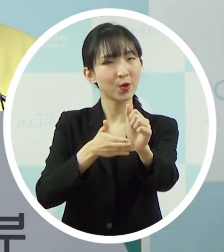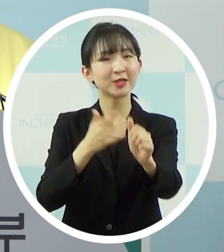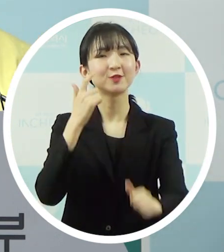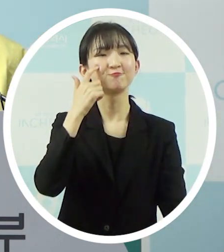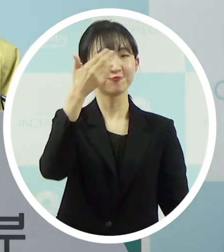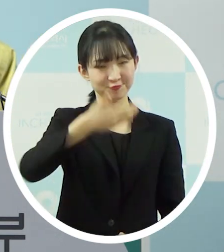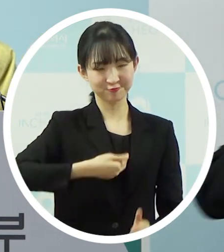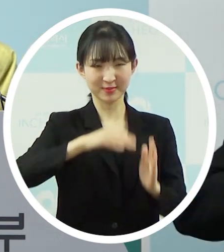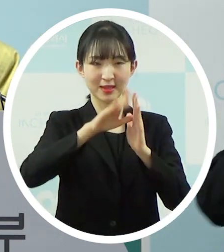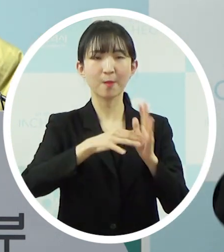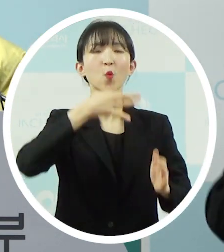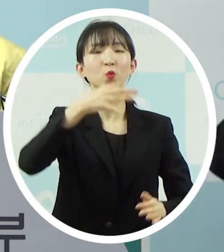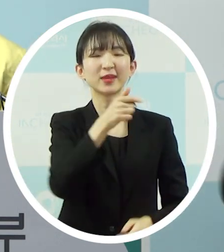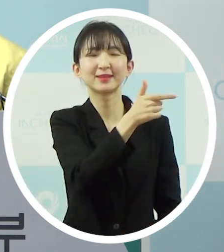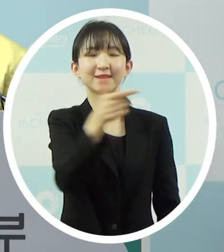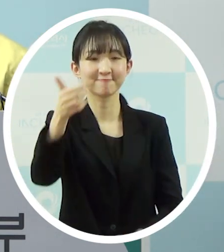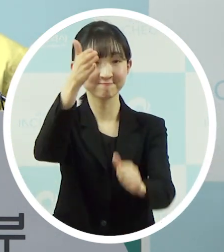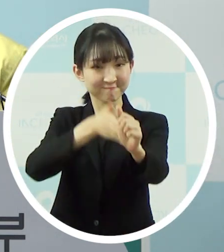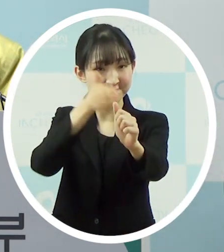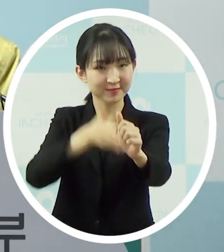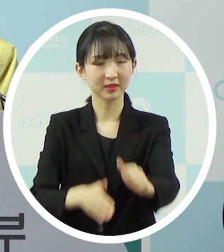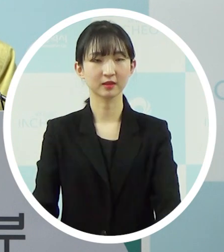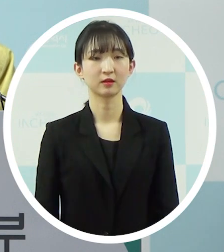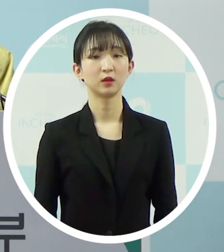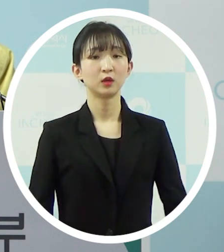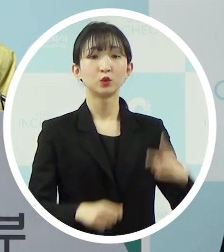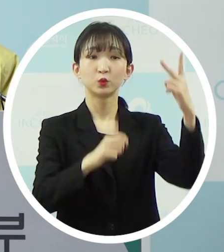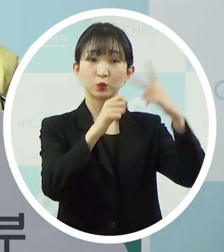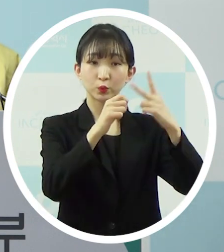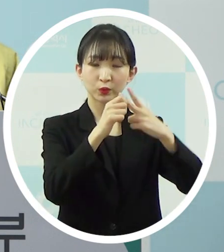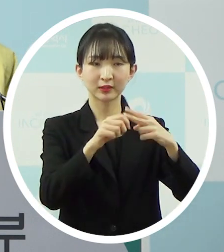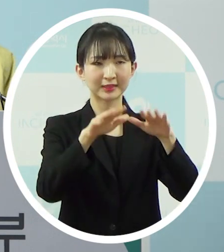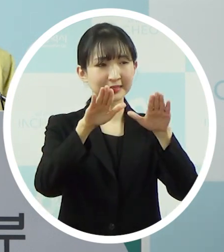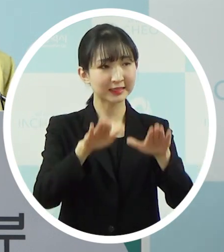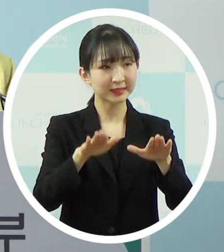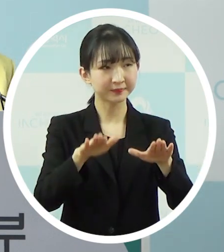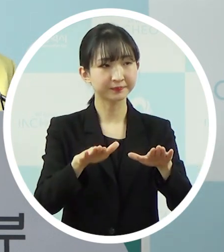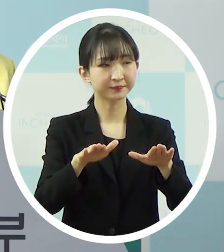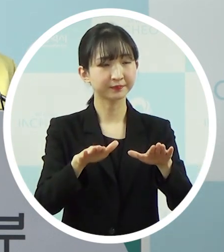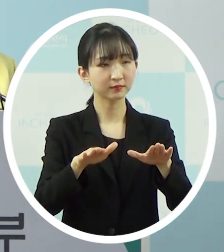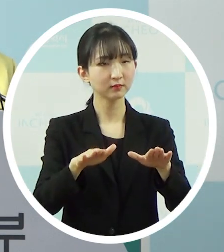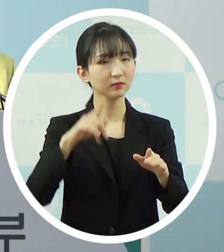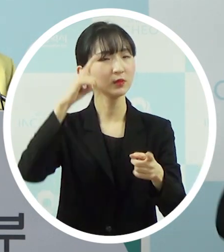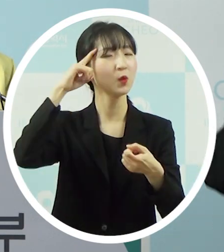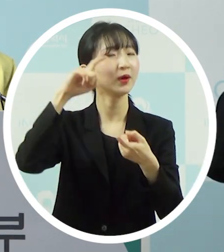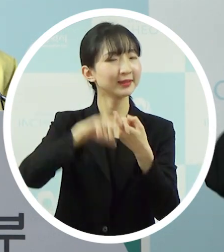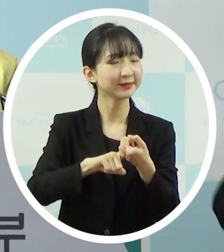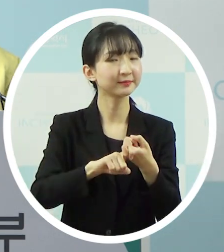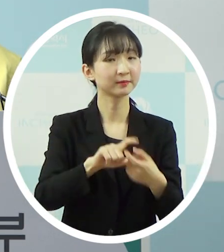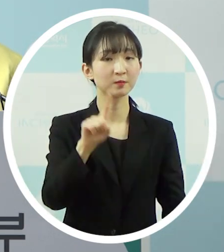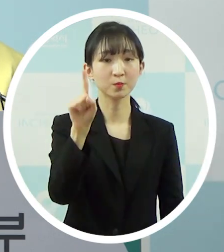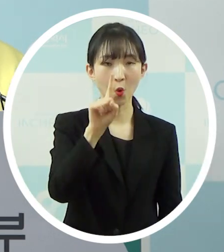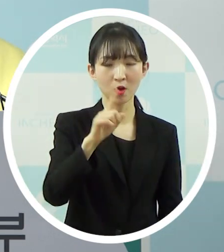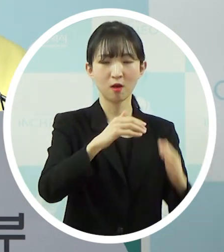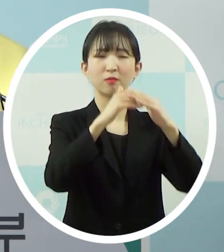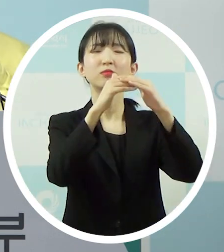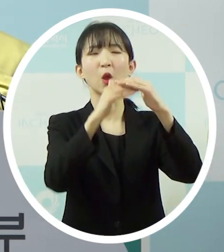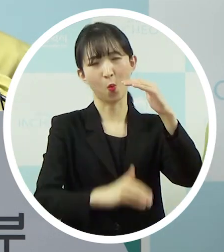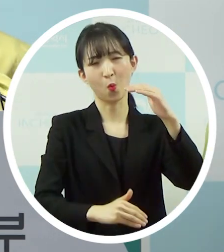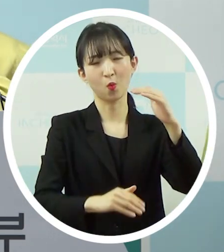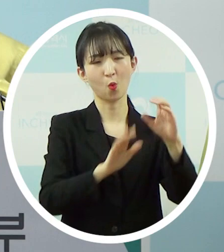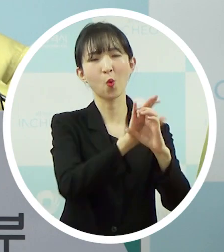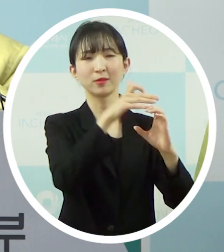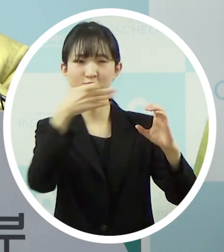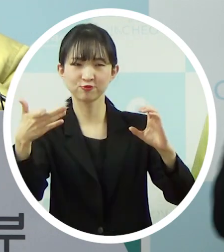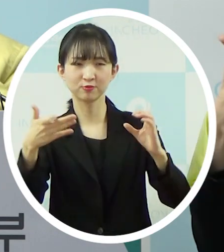크게 말씀해 주시기를 부탁드립니다. 두 번째로는 지금 다들 관심사인 내용이다 보니